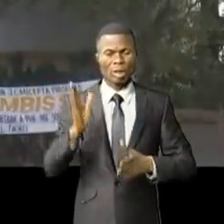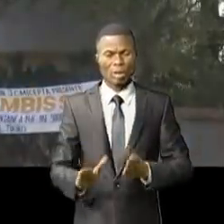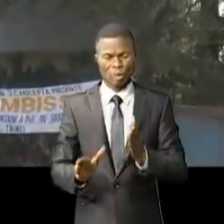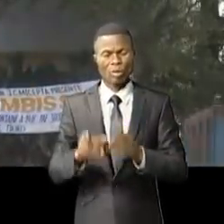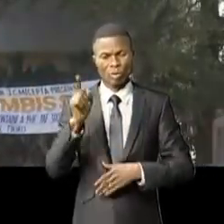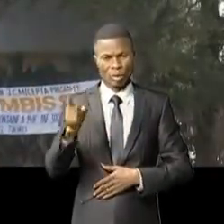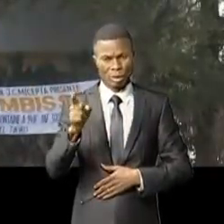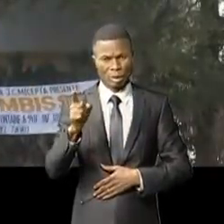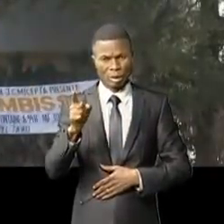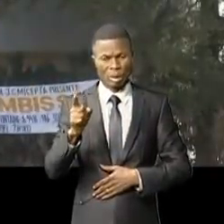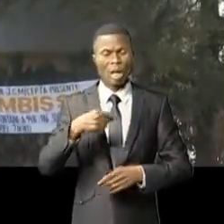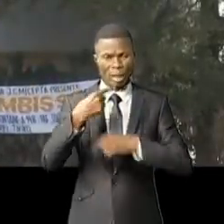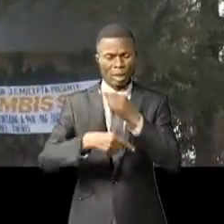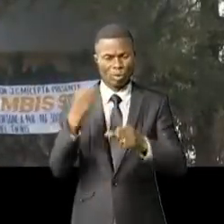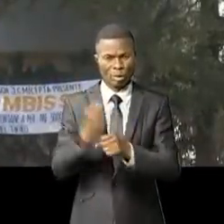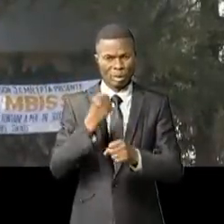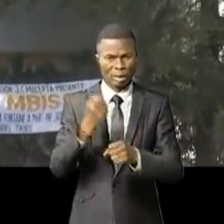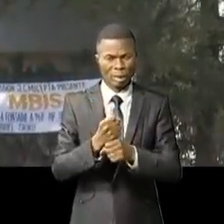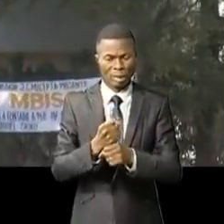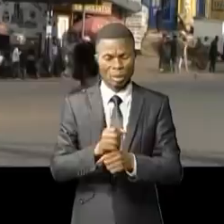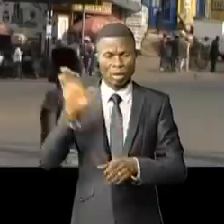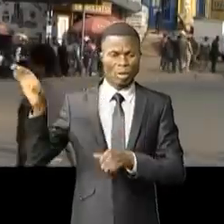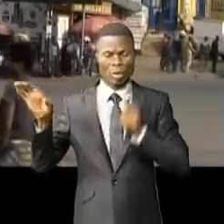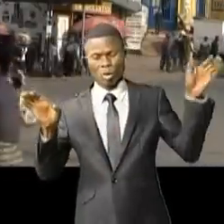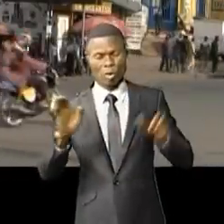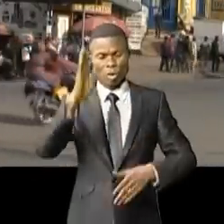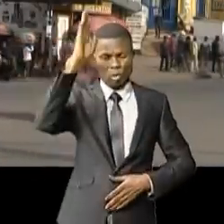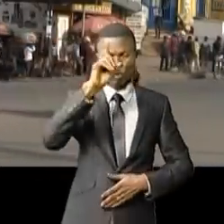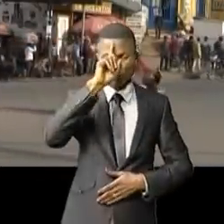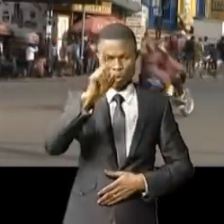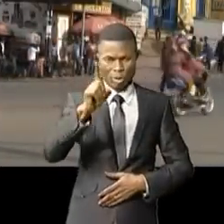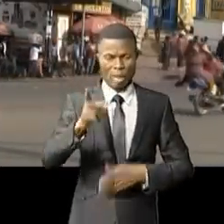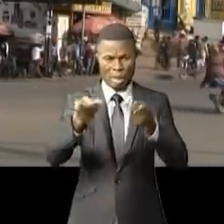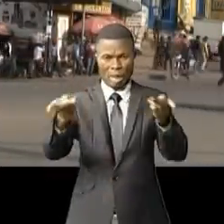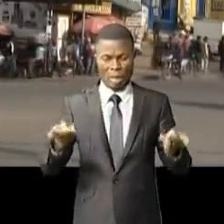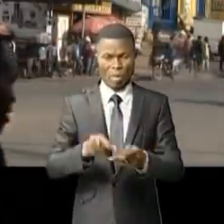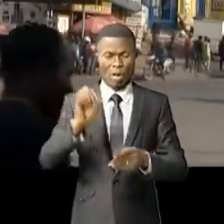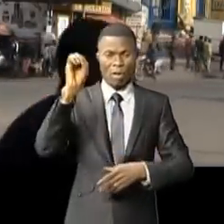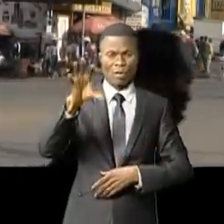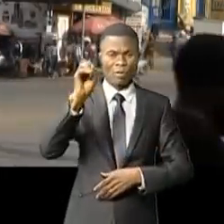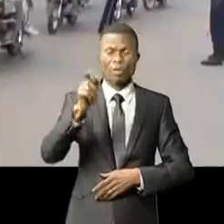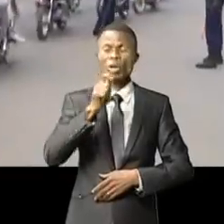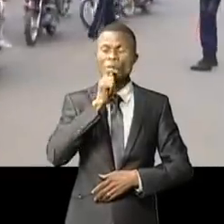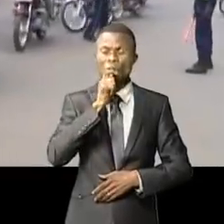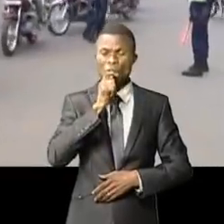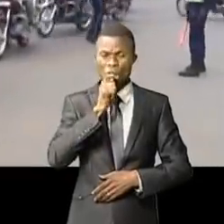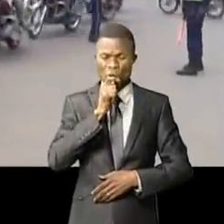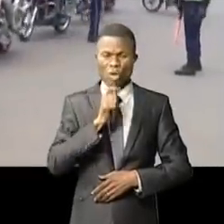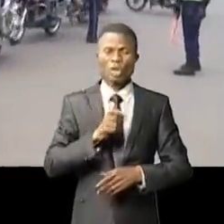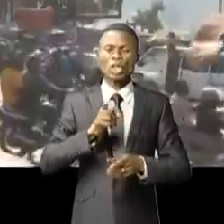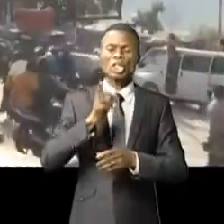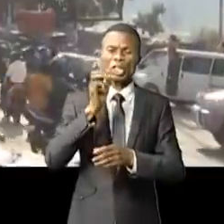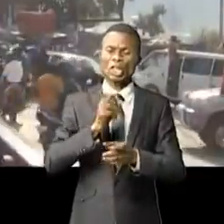Nguabidjé qui a relancé les activités de ses robots roulages intelligents sur la place Feu Rouge afin de réguler la circulation